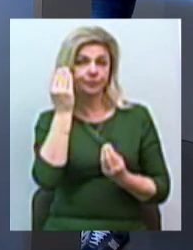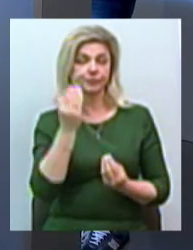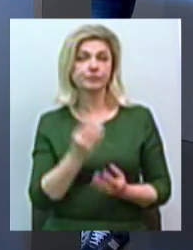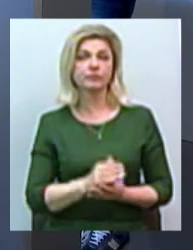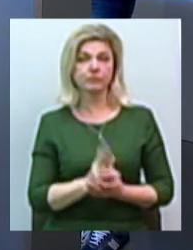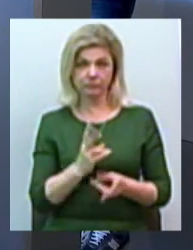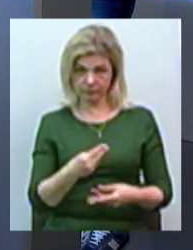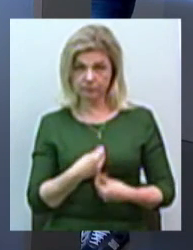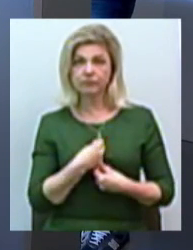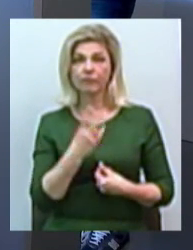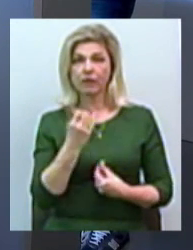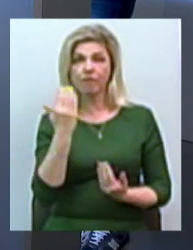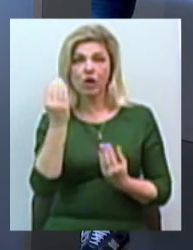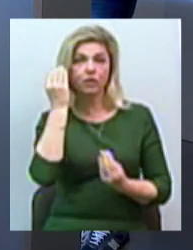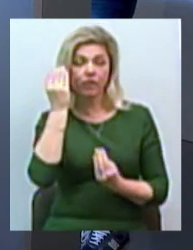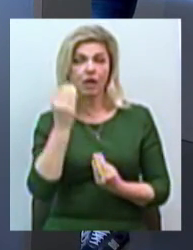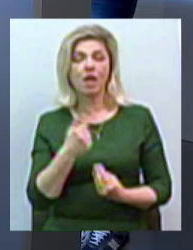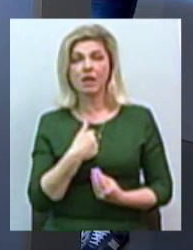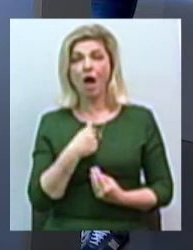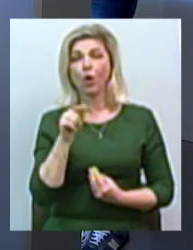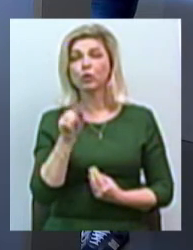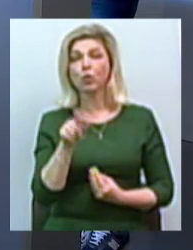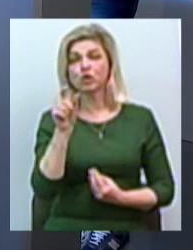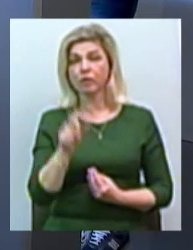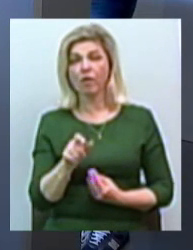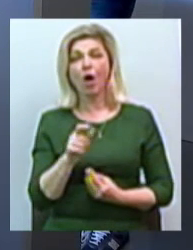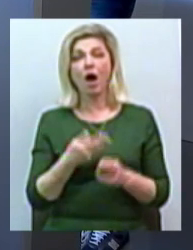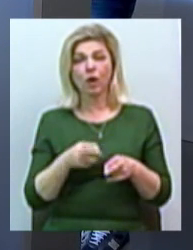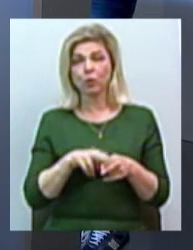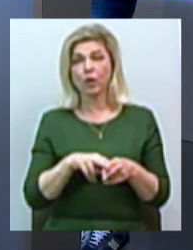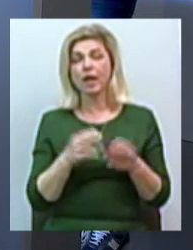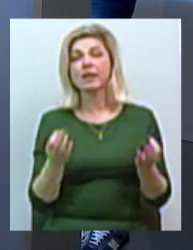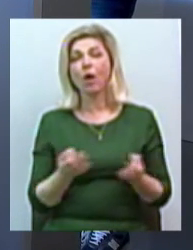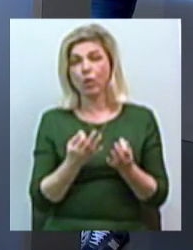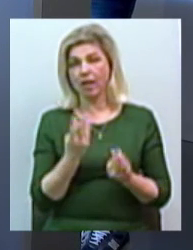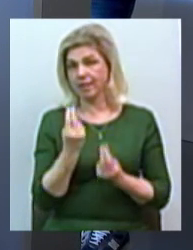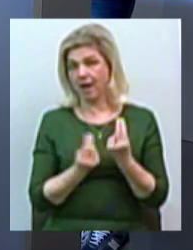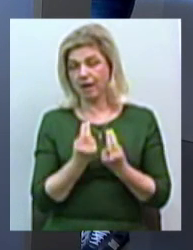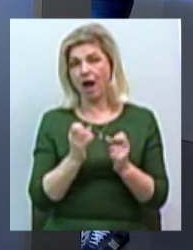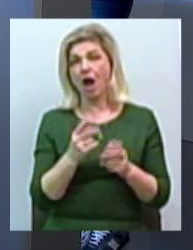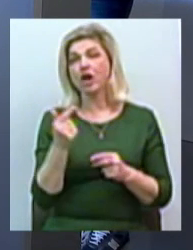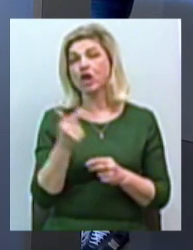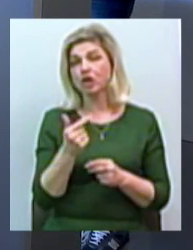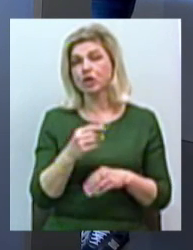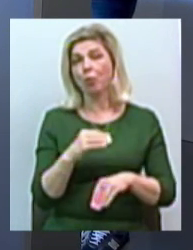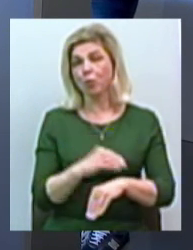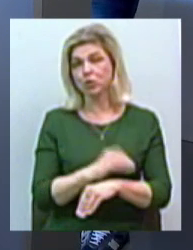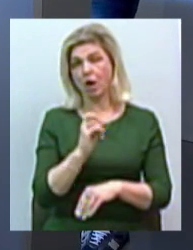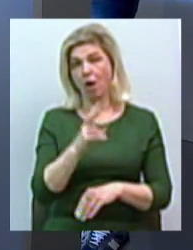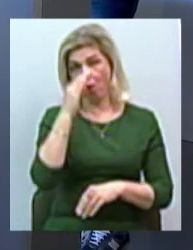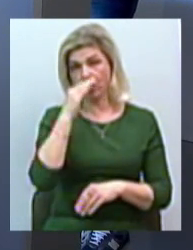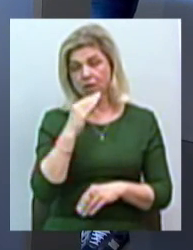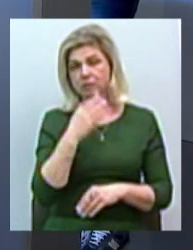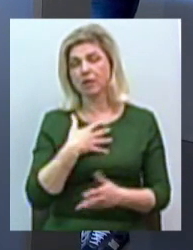– Я той людина, який не грає, і ніколи не грає, і як гражданин, як муж, як отец, категорически